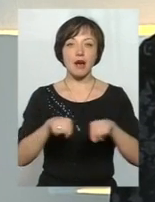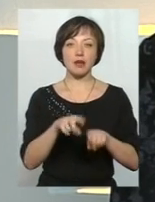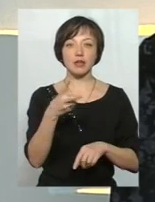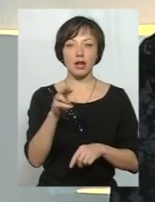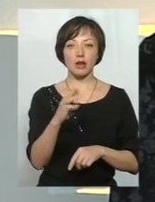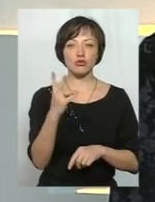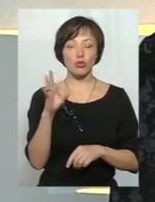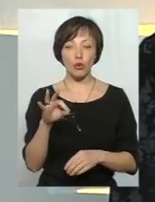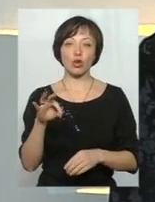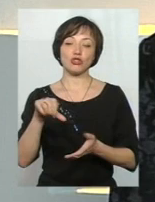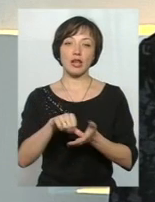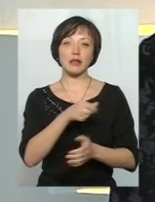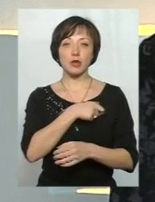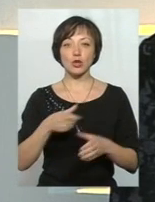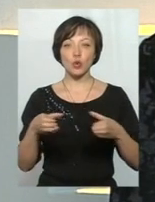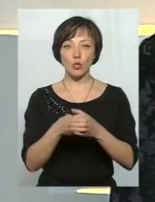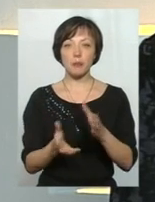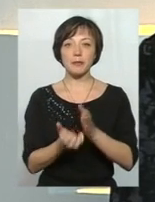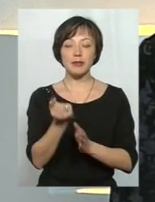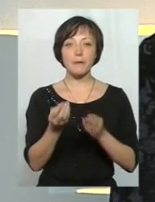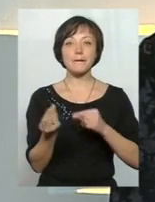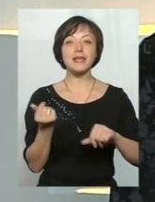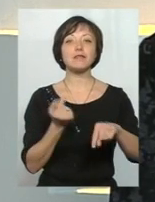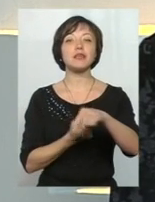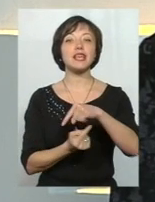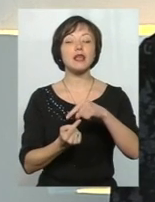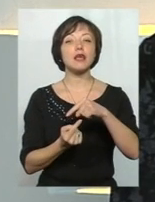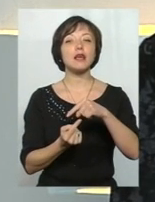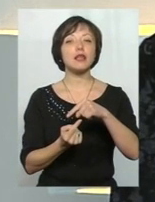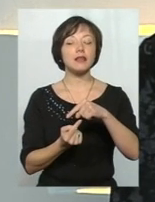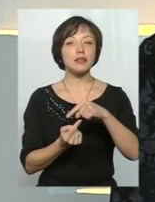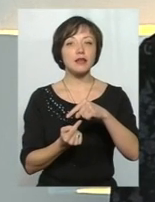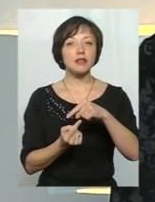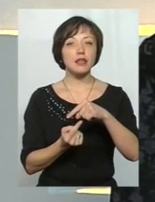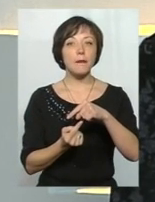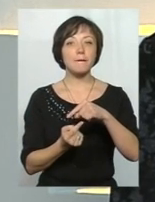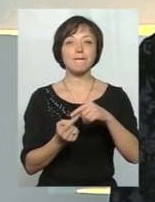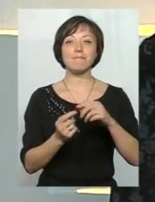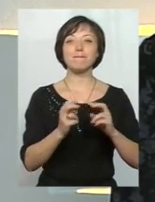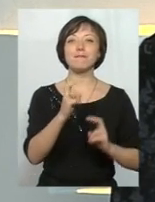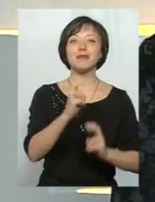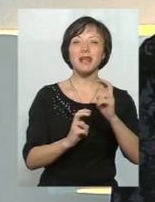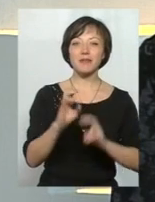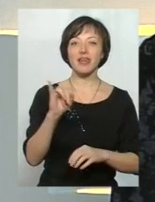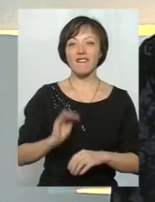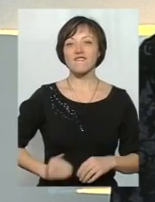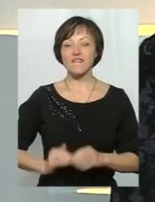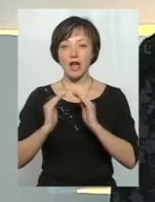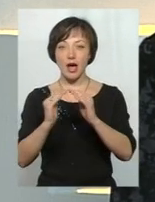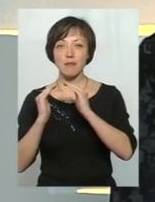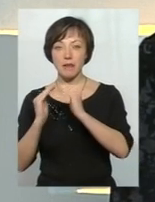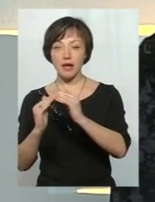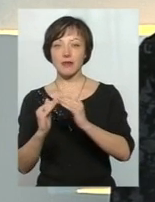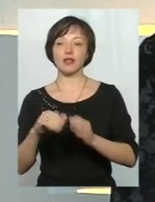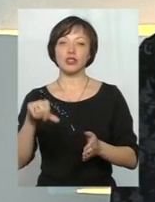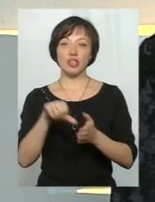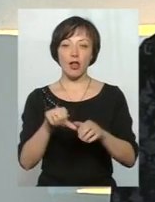членом депутатської групи «Підтримка підприємства та фермерів», член постійної комісії обласної